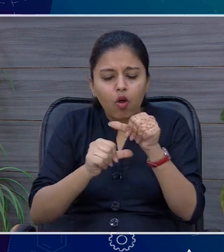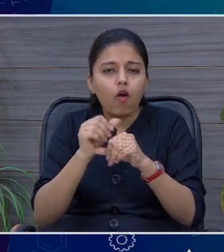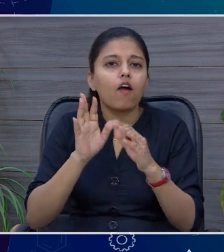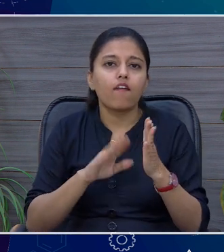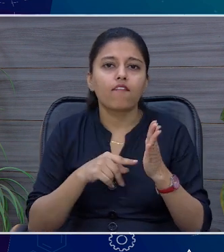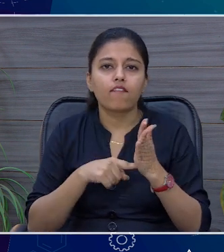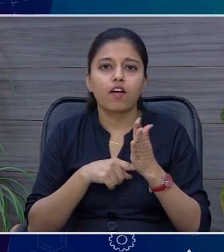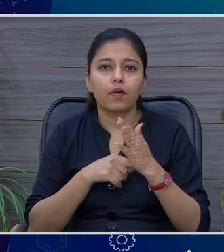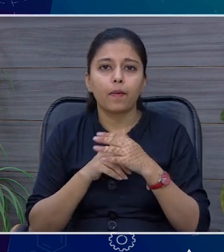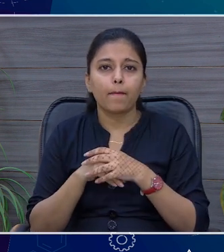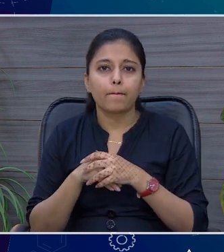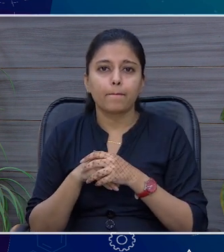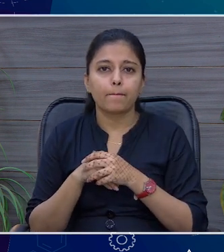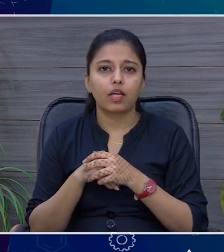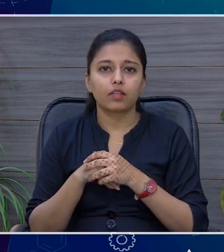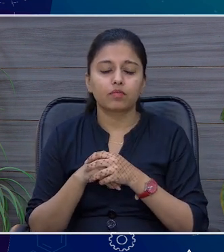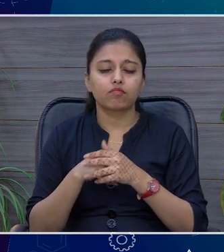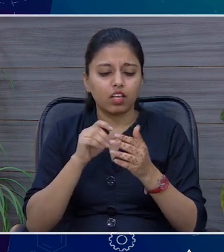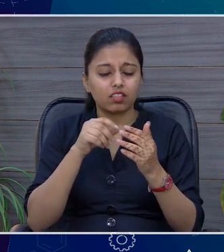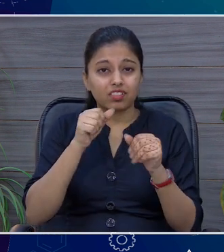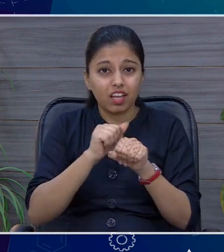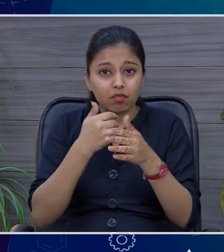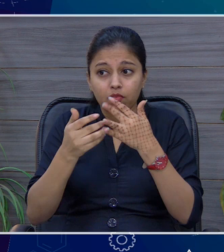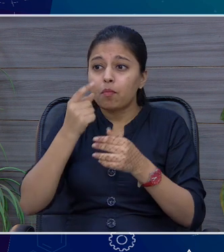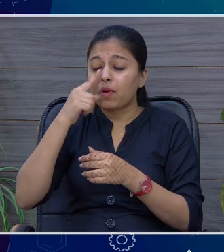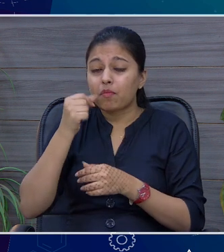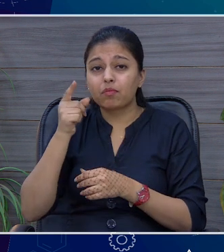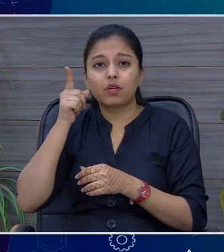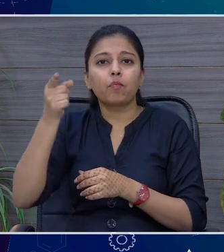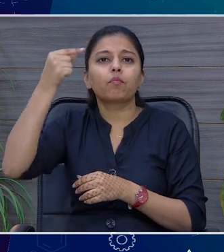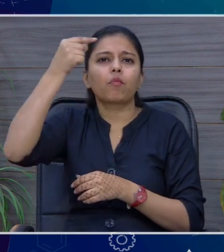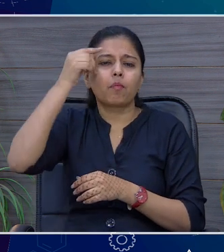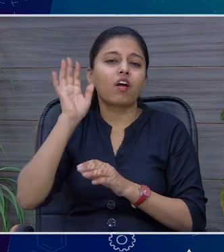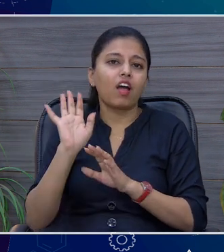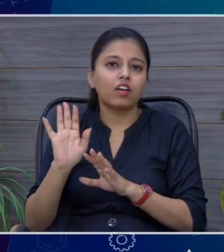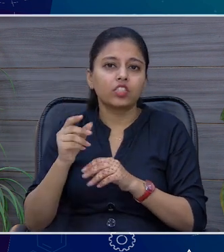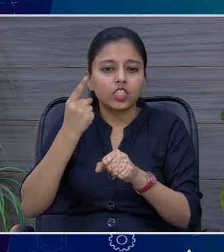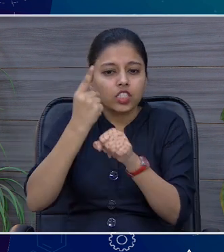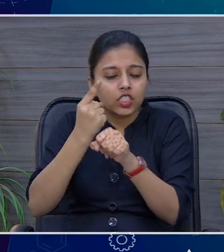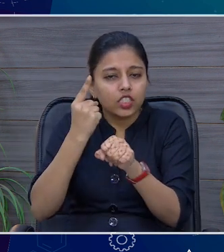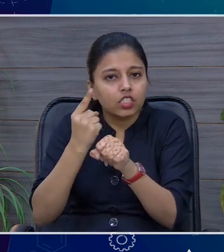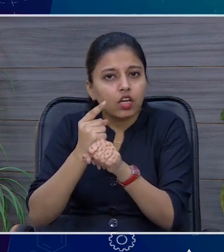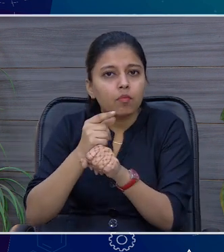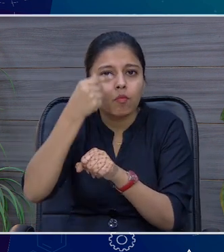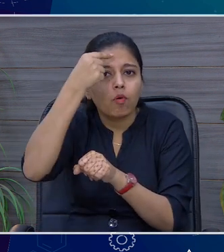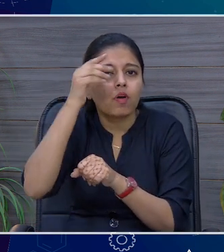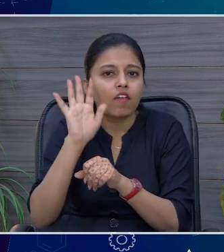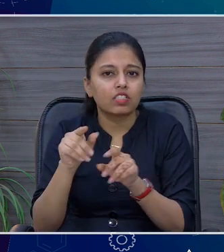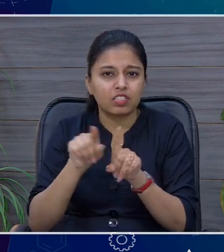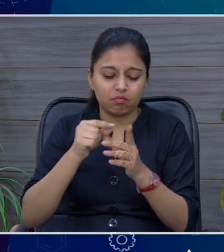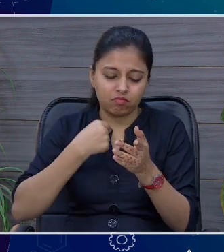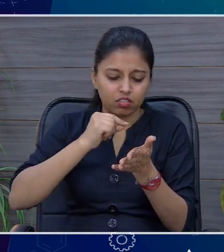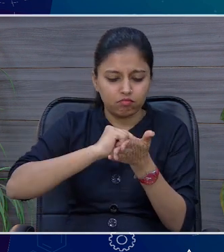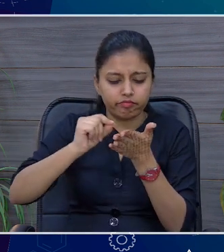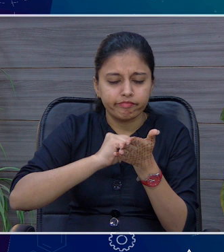तो यह समझने में पेंट्स को विभावकों को उससे टीचर्स को तो जैसे मेरा यह पाटन था राइटिंग